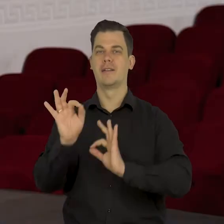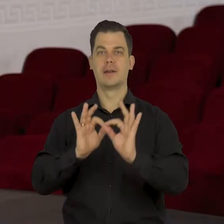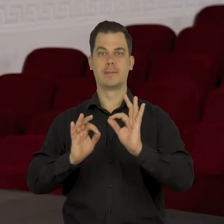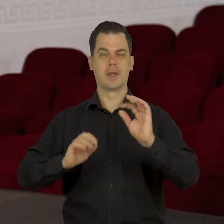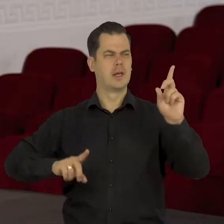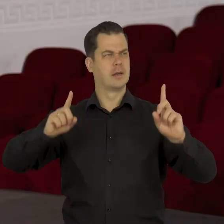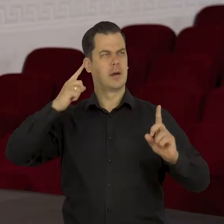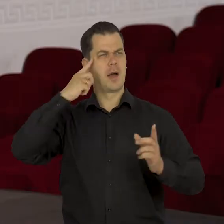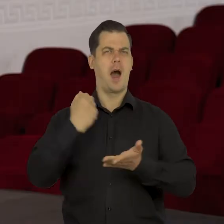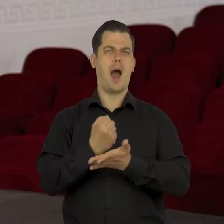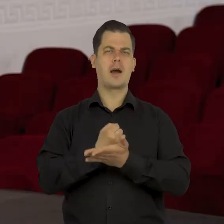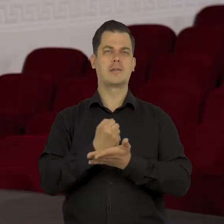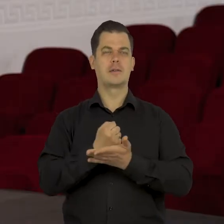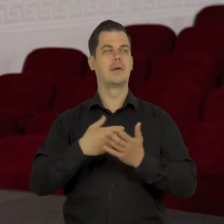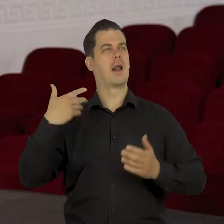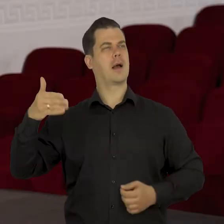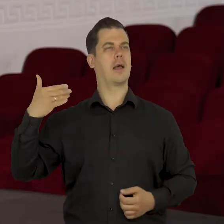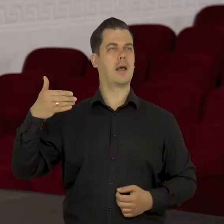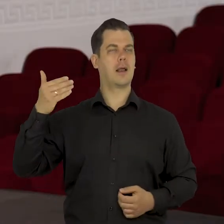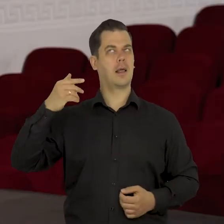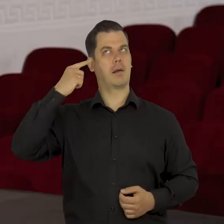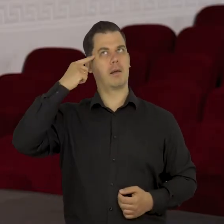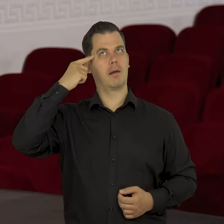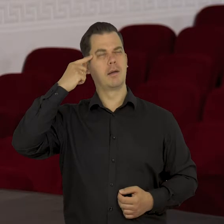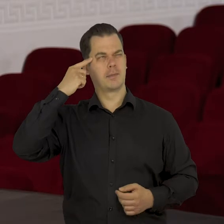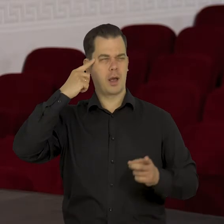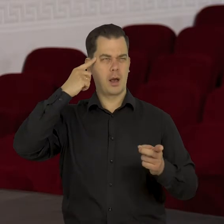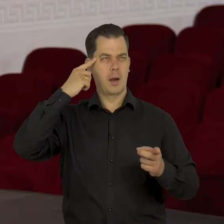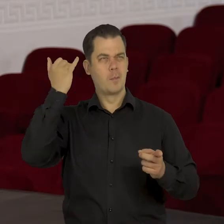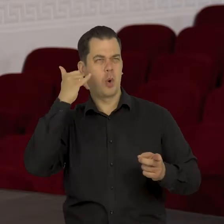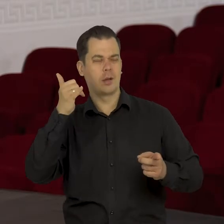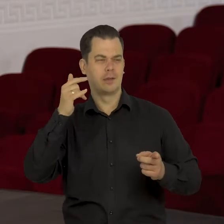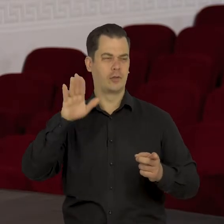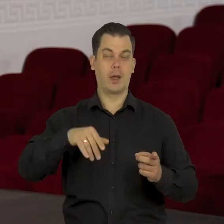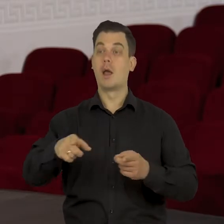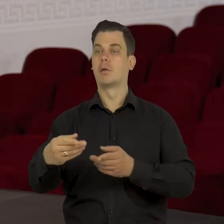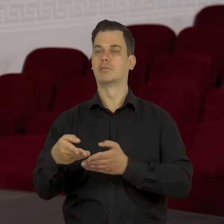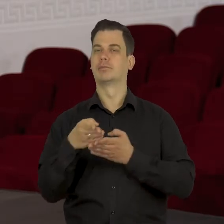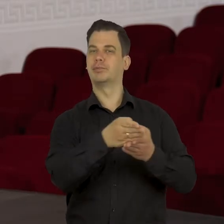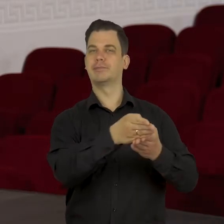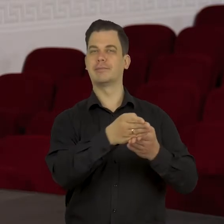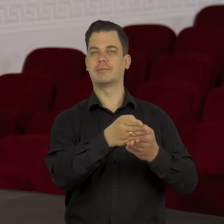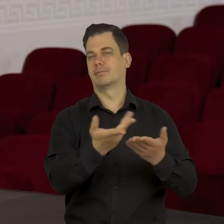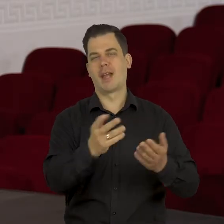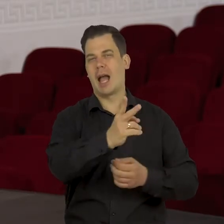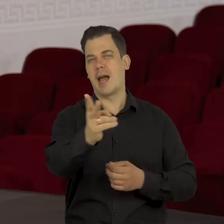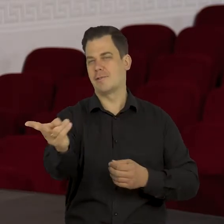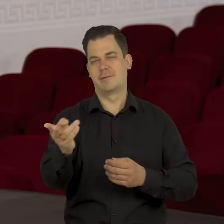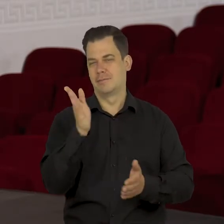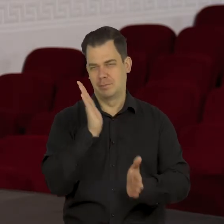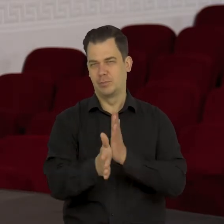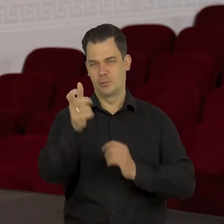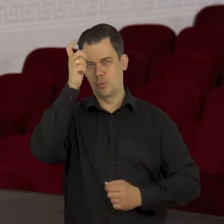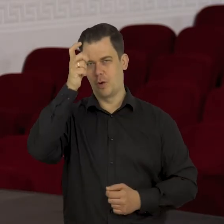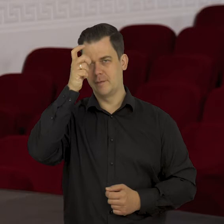Może aktor coś tam, też ucząc się, może popełniać błędy, tak jak jesteśmy tylko ludźmi i gdzieś